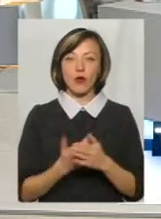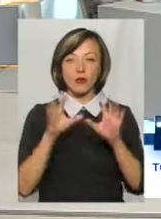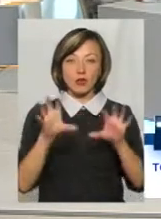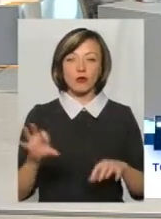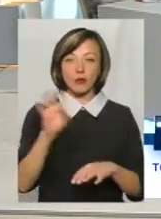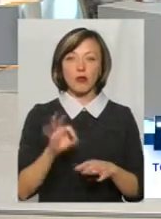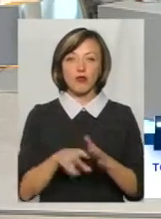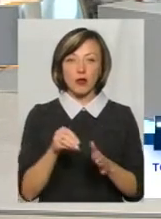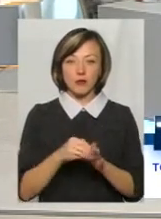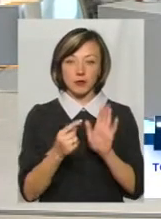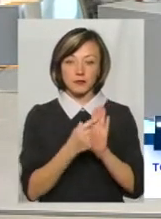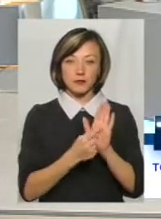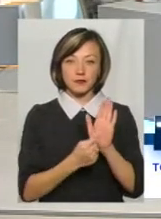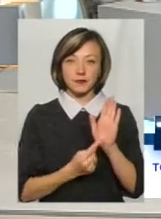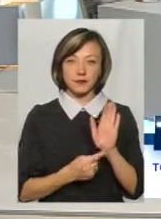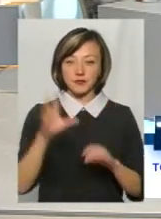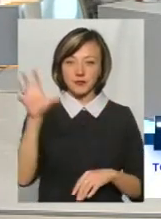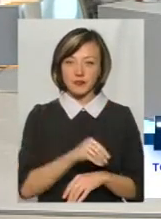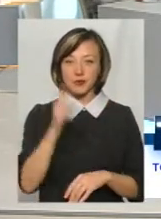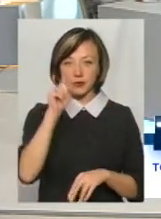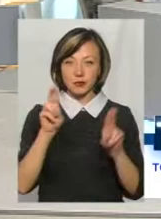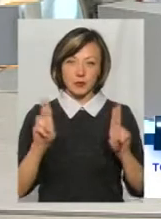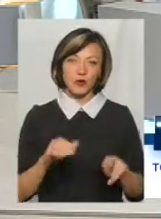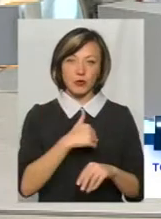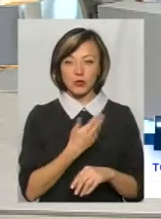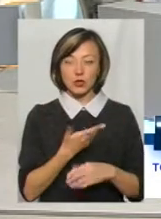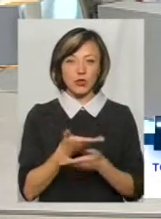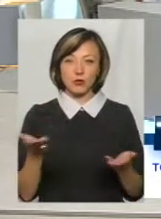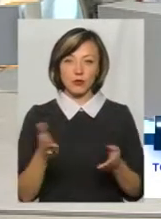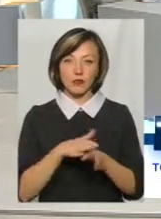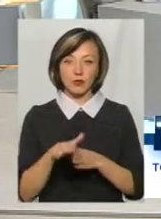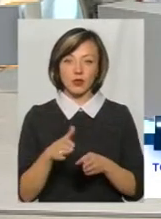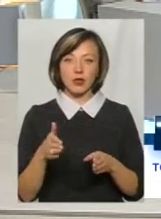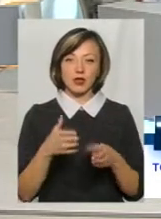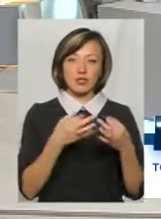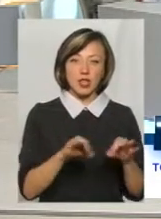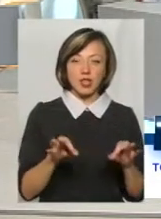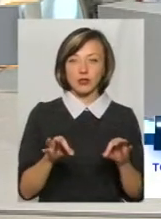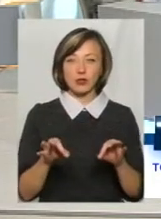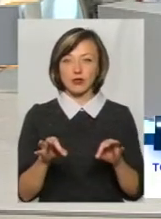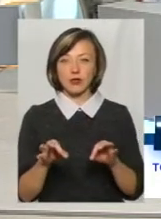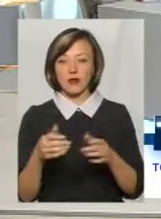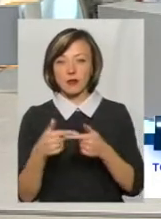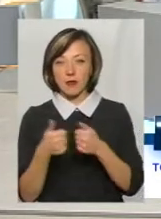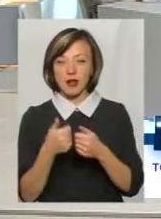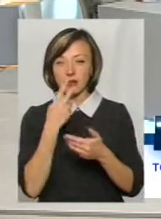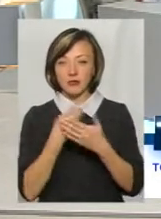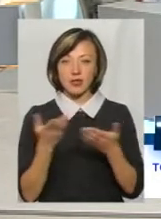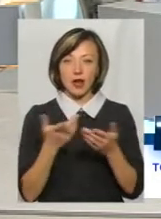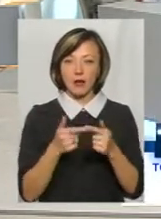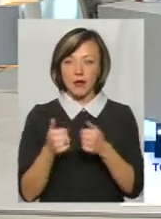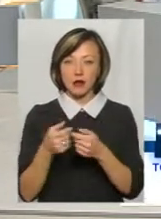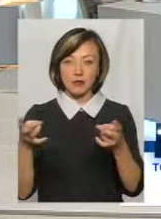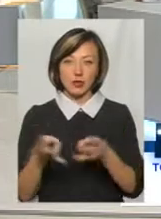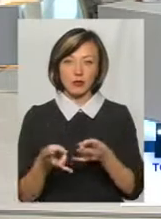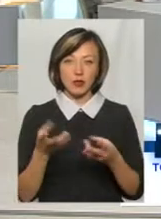вибори, по якому будуть проводитися вибори, всі знають ці правила, хочете йти йдіть, хочете будуть незалежні мажоритарники, хочете від партій, дивіться, яка партія вам